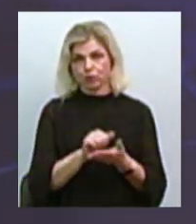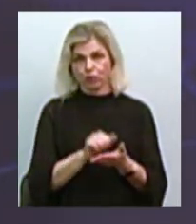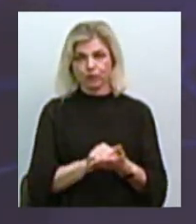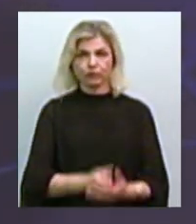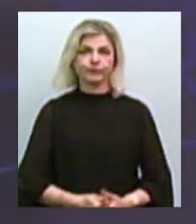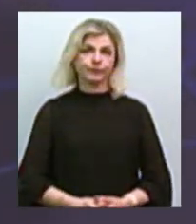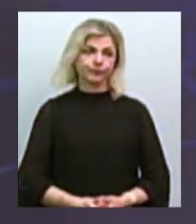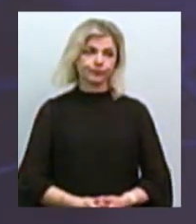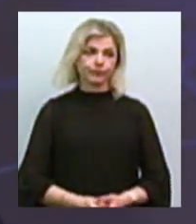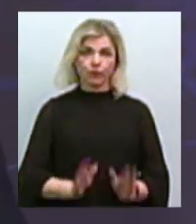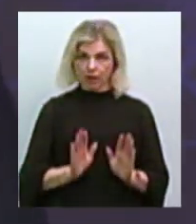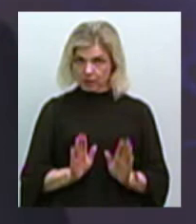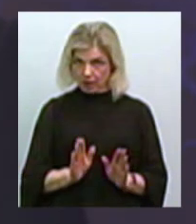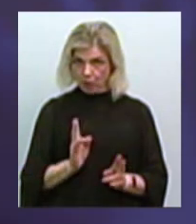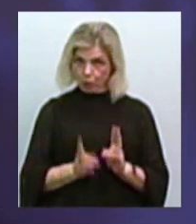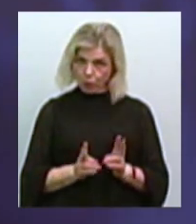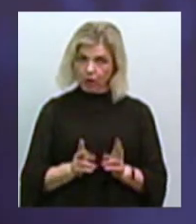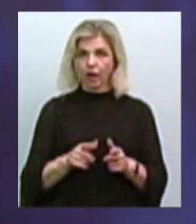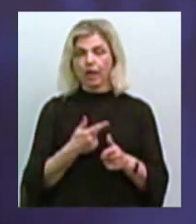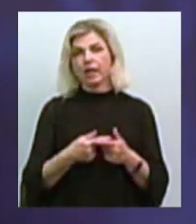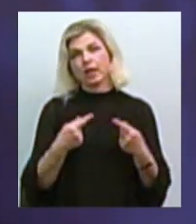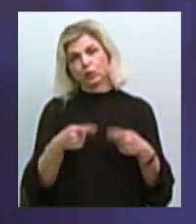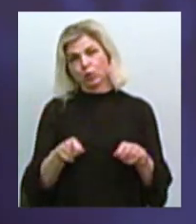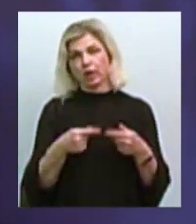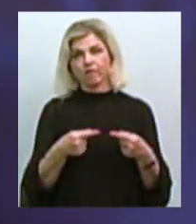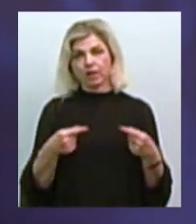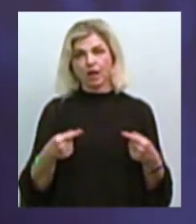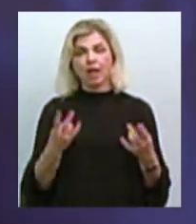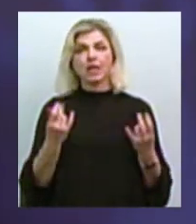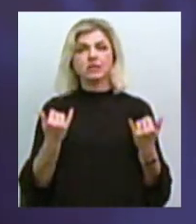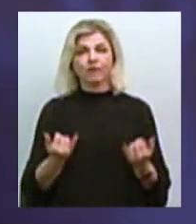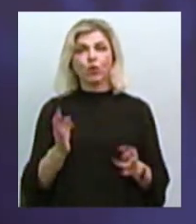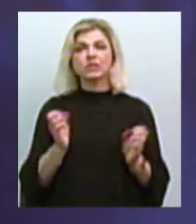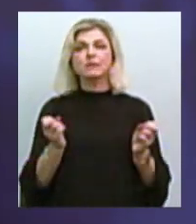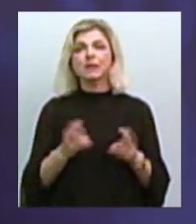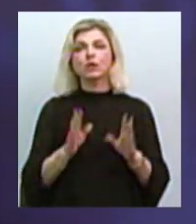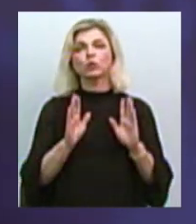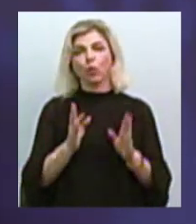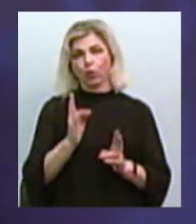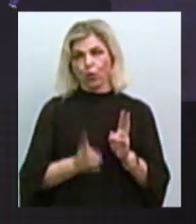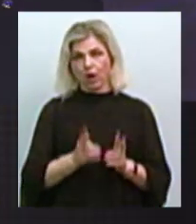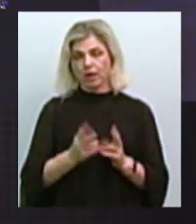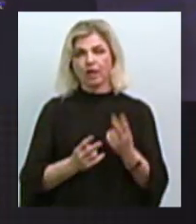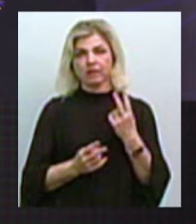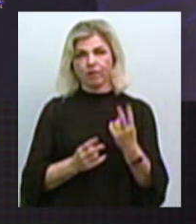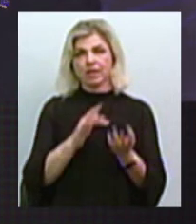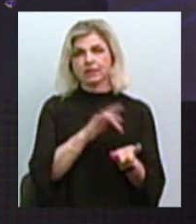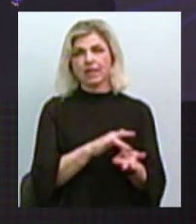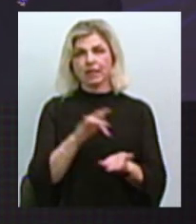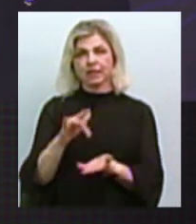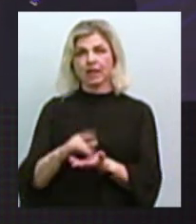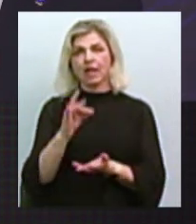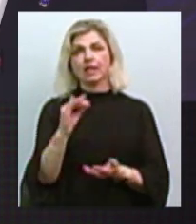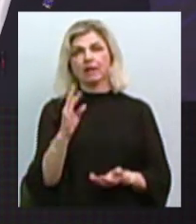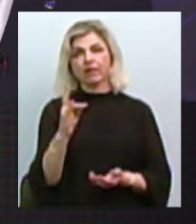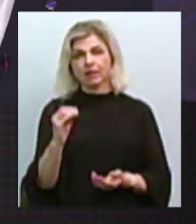ДТО. Тільки кухар чи є якісь інші варіанти? На сьогодні за спеціалізацією кухара в двох центрах, це Рівне і